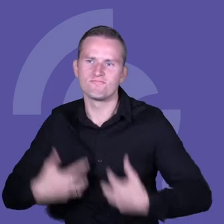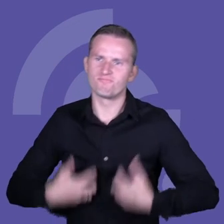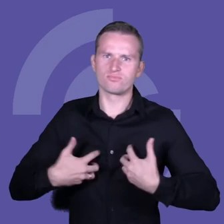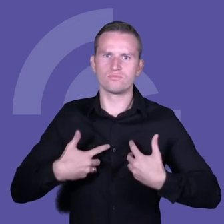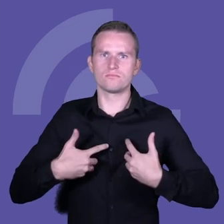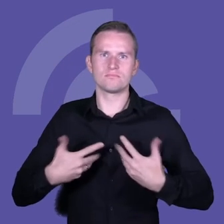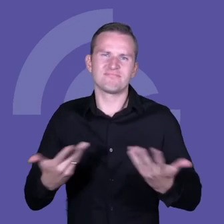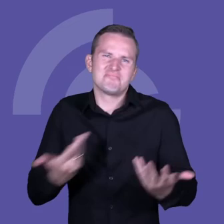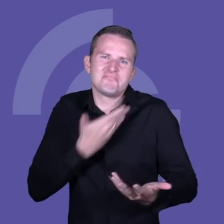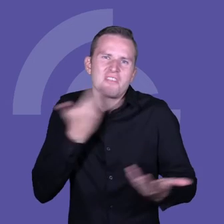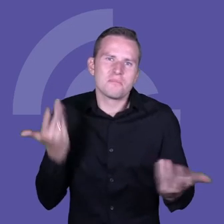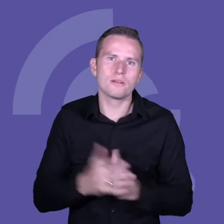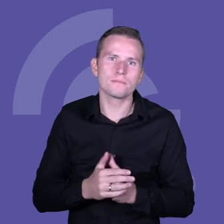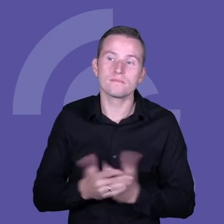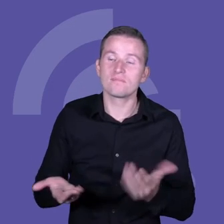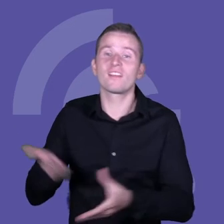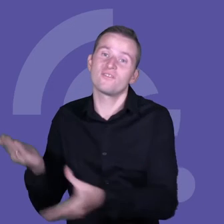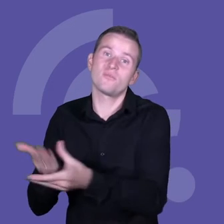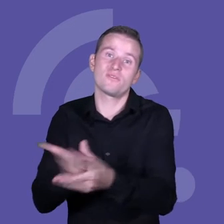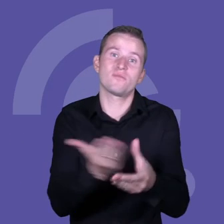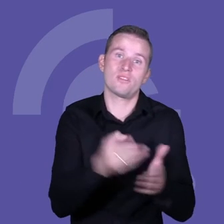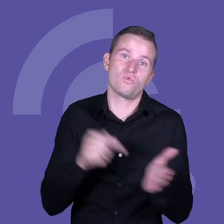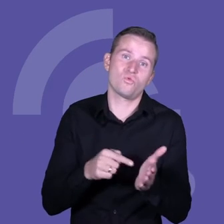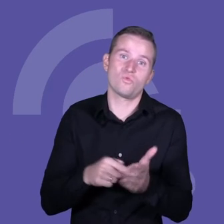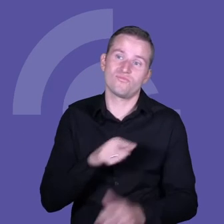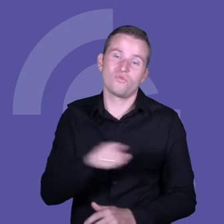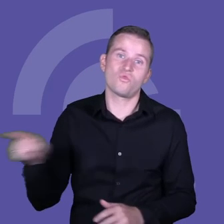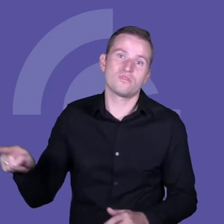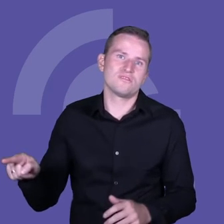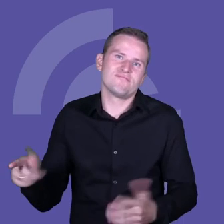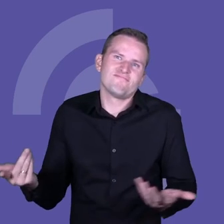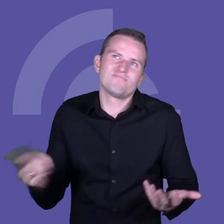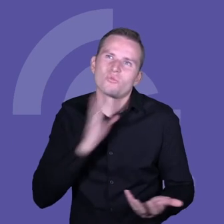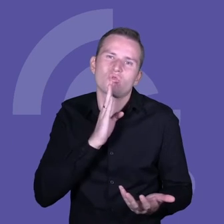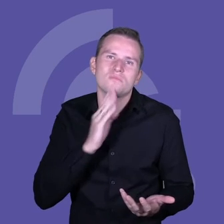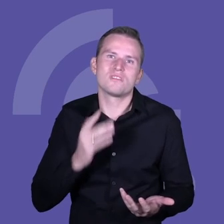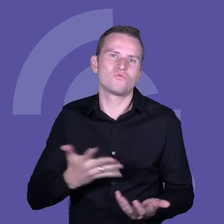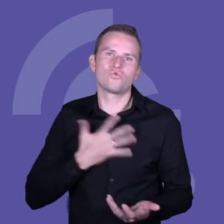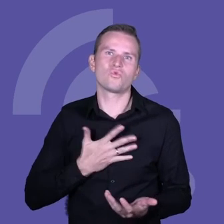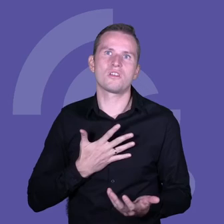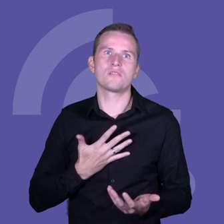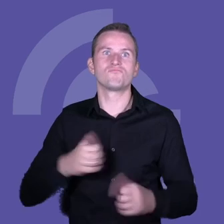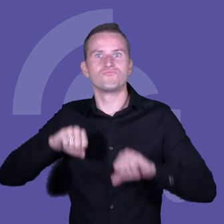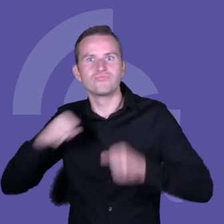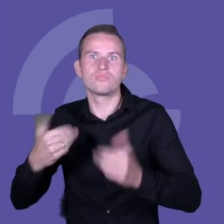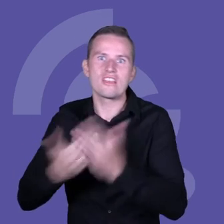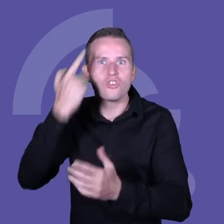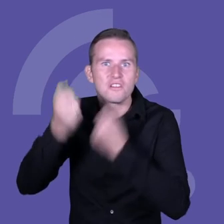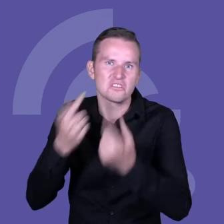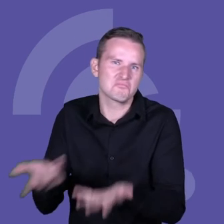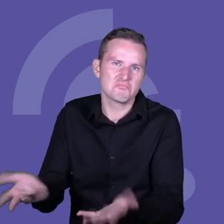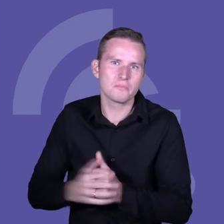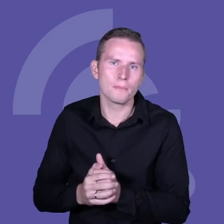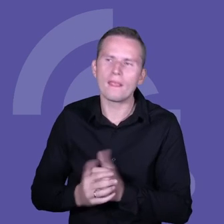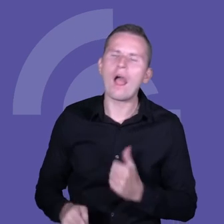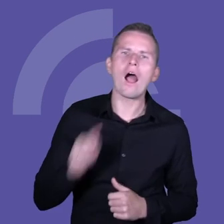one nie wchodzą w innowacje albo robią mniej niż to wynika z ich potencjału. Natomiast co na to eksperci? No